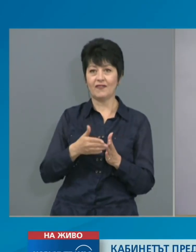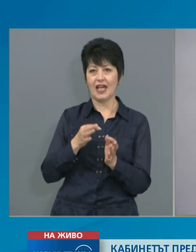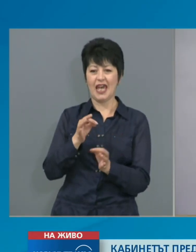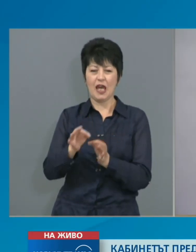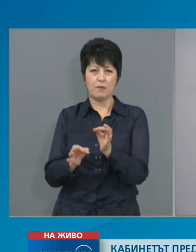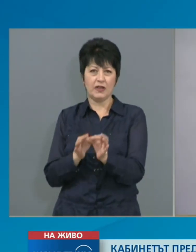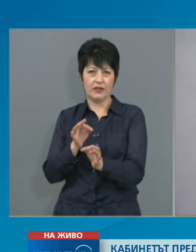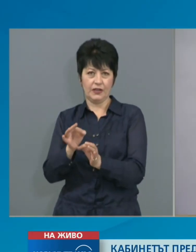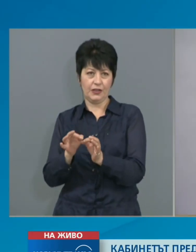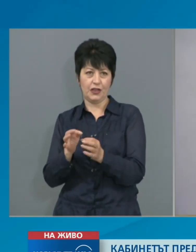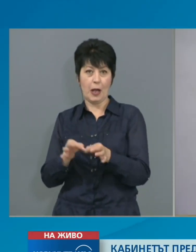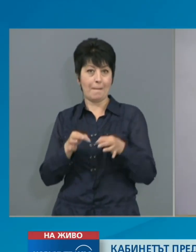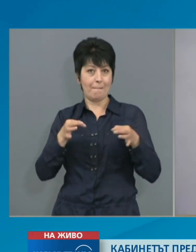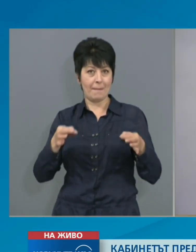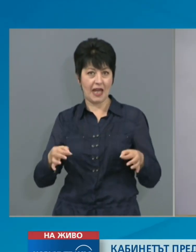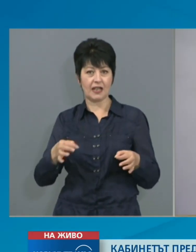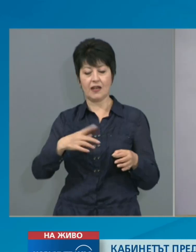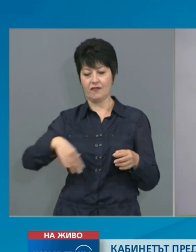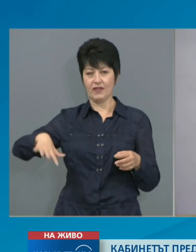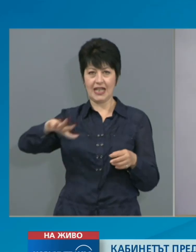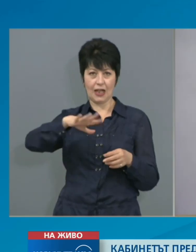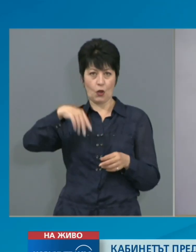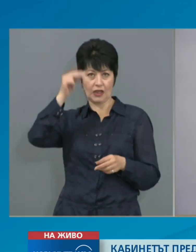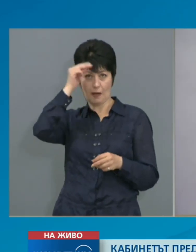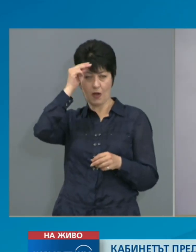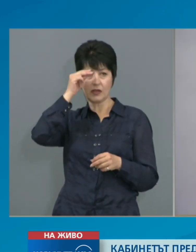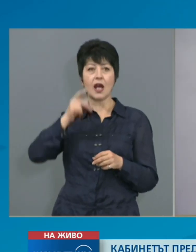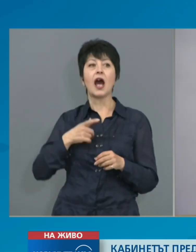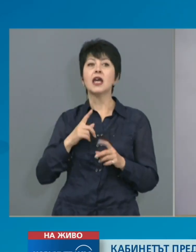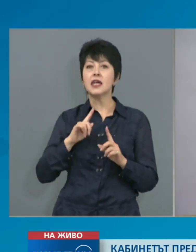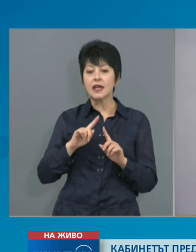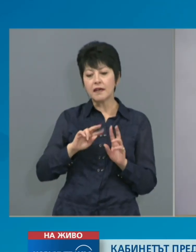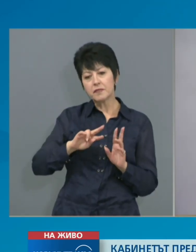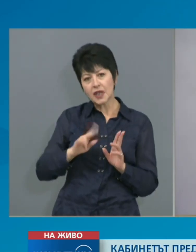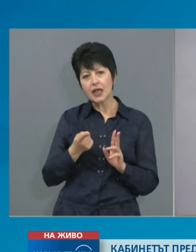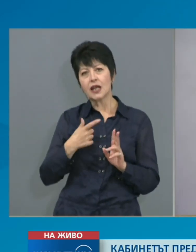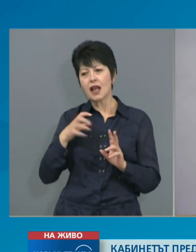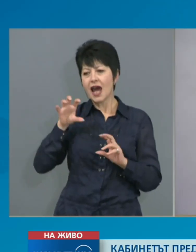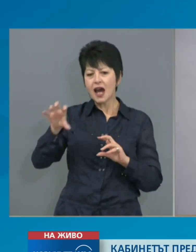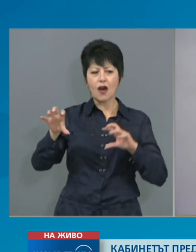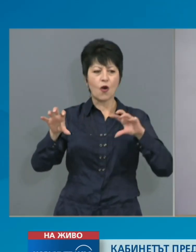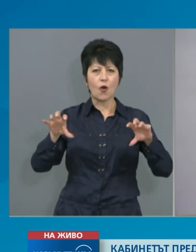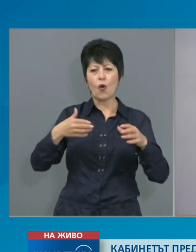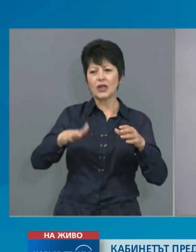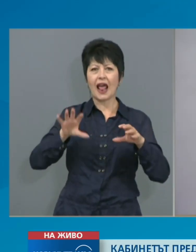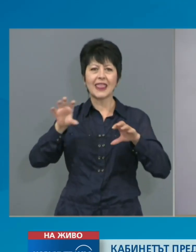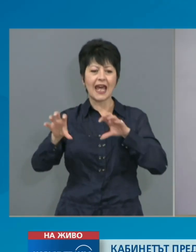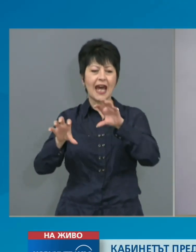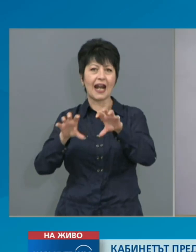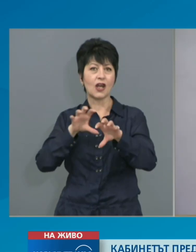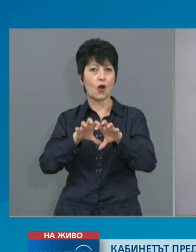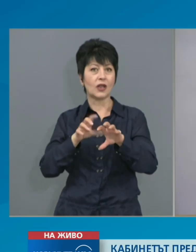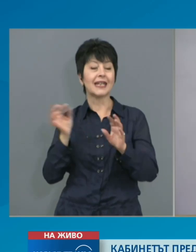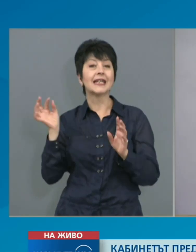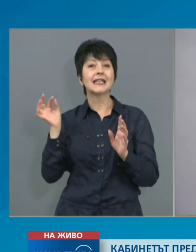територията на страната или на отделни региони от страната с цел защита